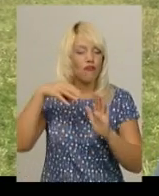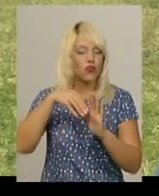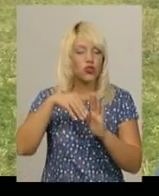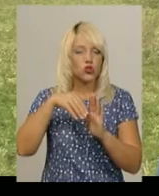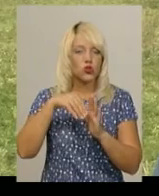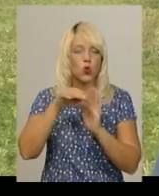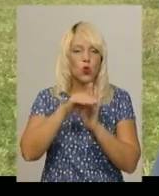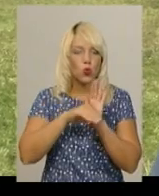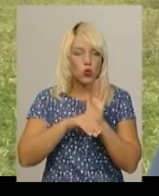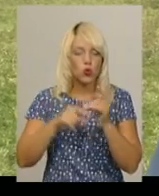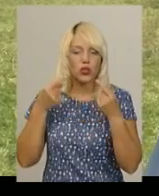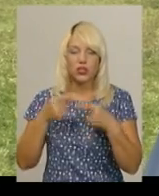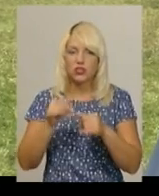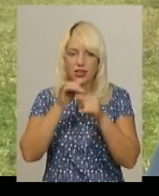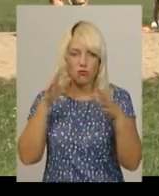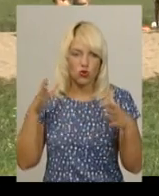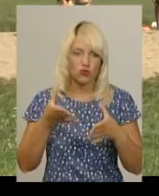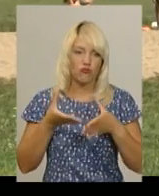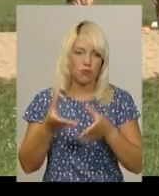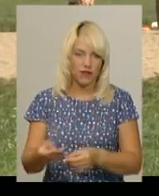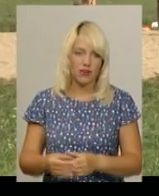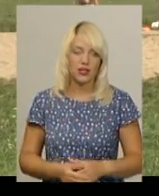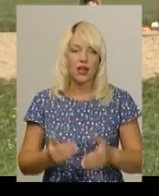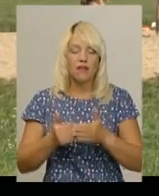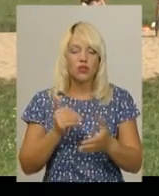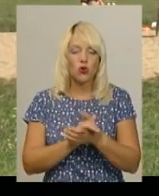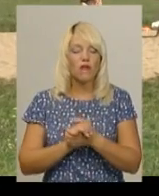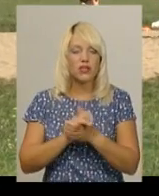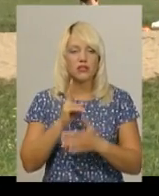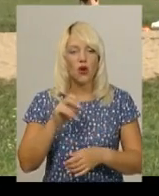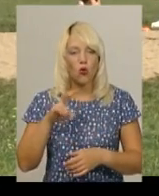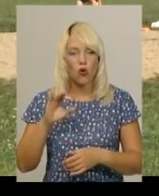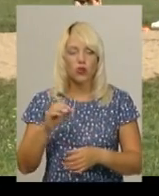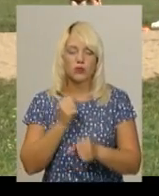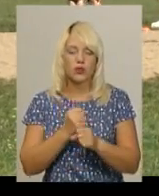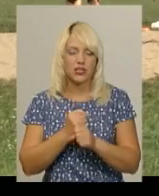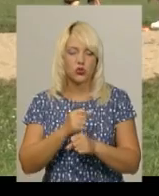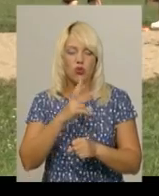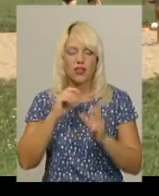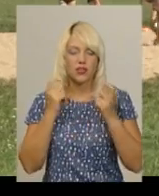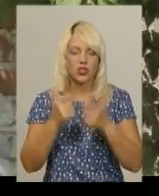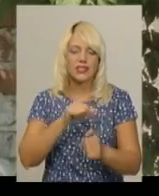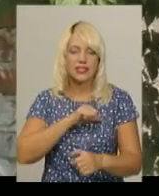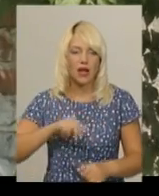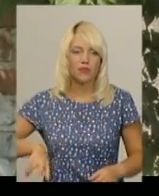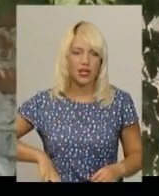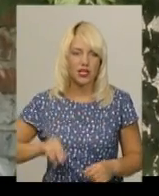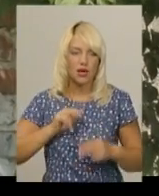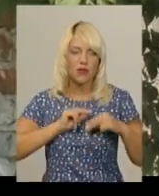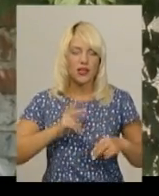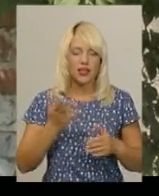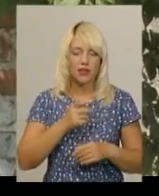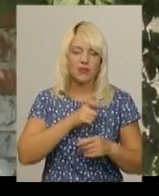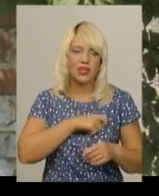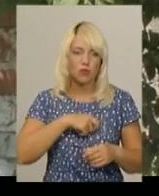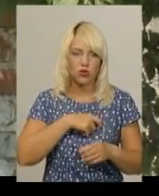не можуть впливати. Від товариства «Колос» на стадіоні працює сам директор та працівники, яким депутати районної ради